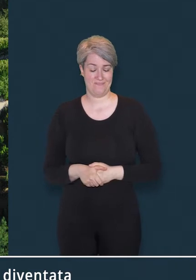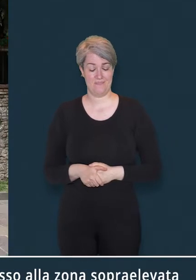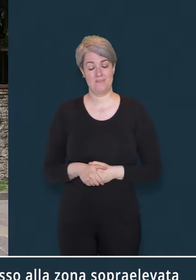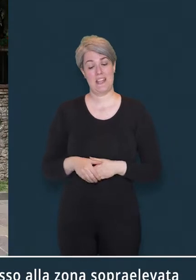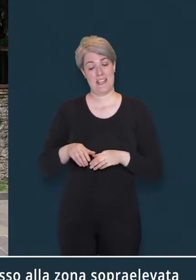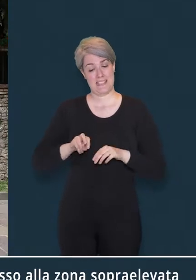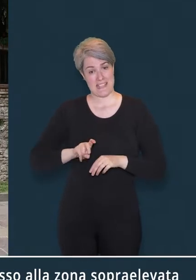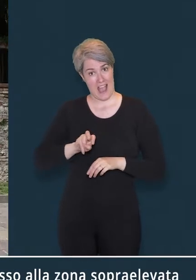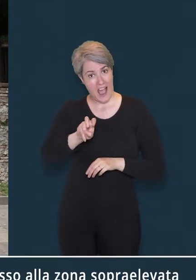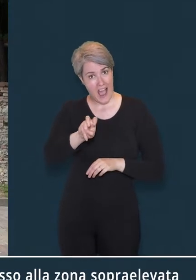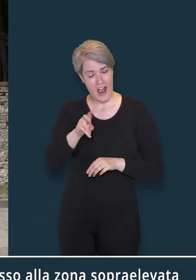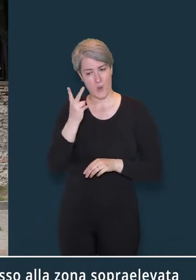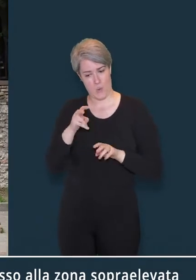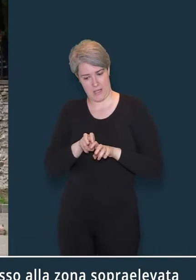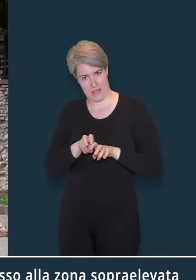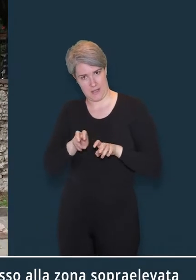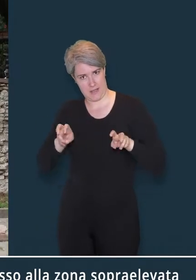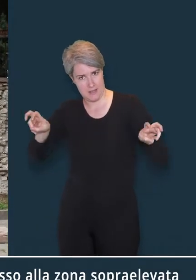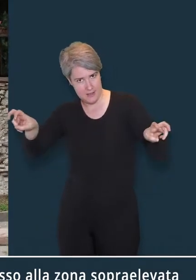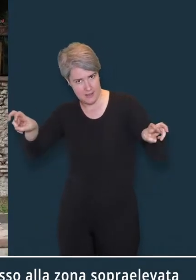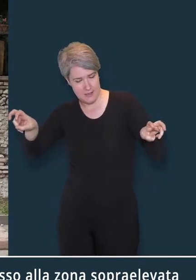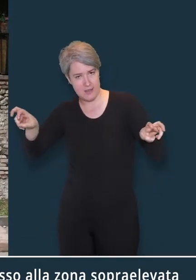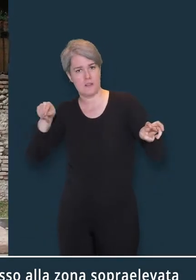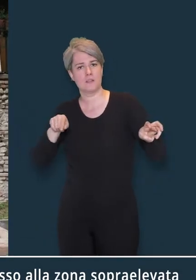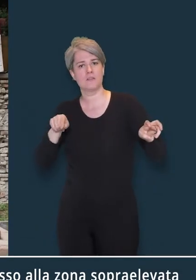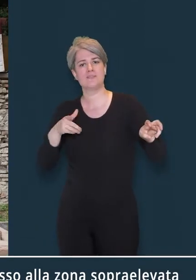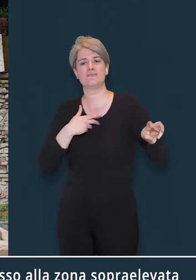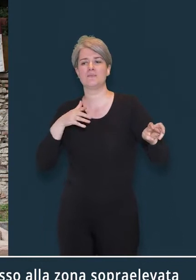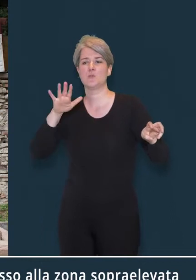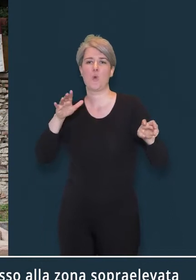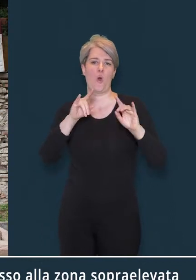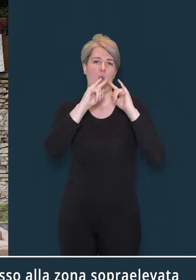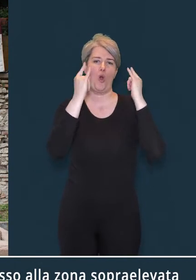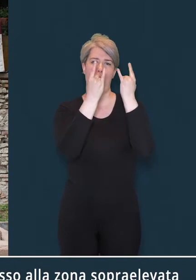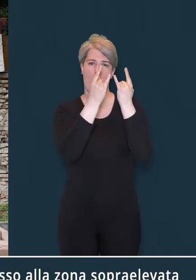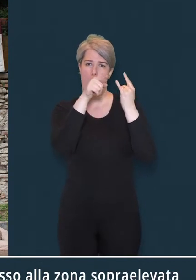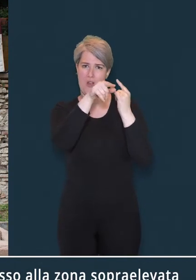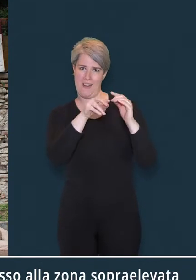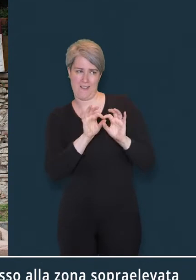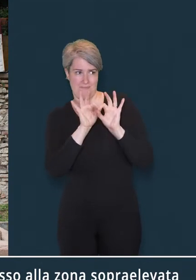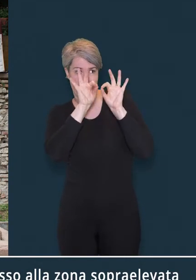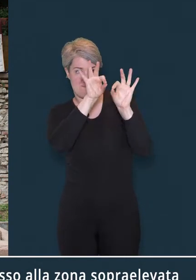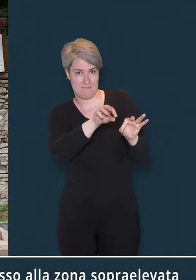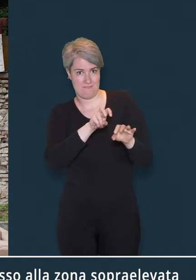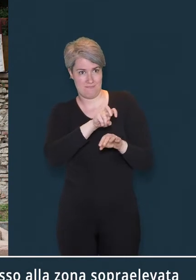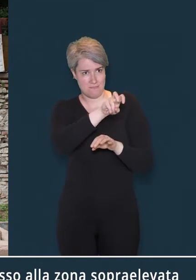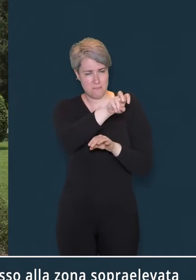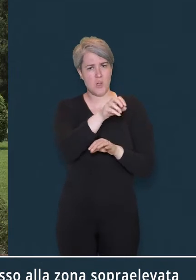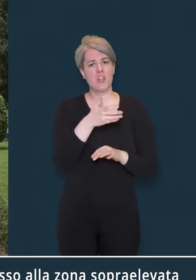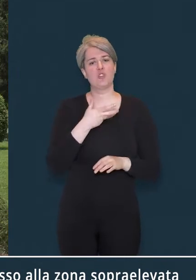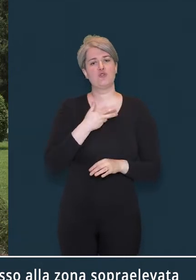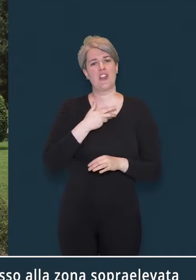Una scalinata, divisa in due rampe, consente l'accesso alla zona sopraelevata della rocca,